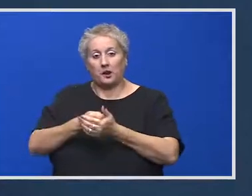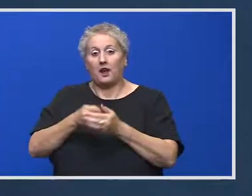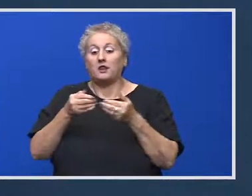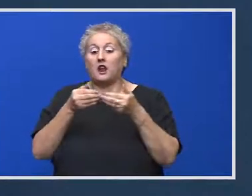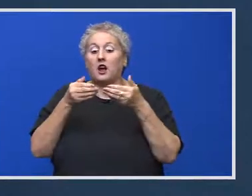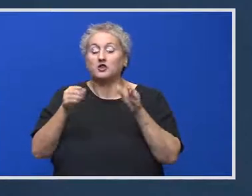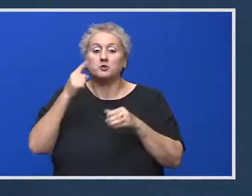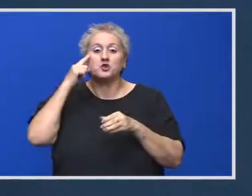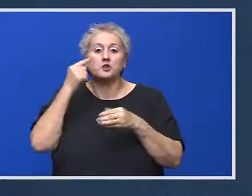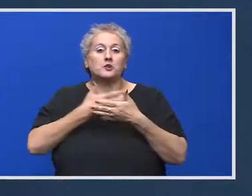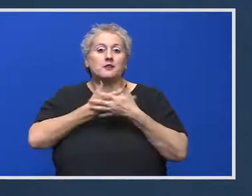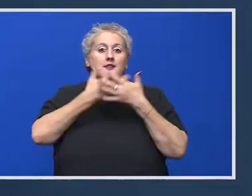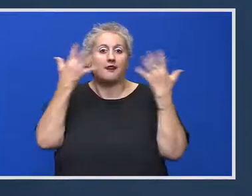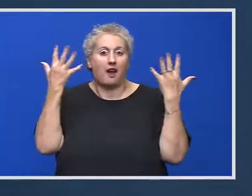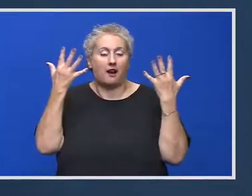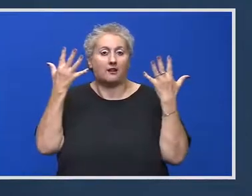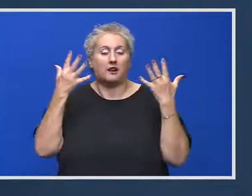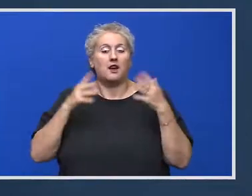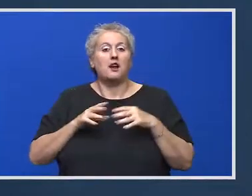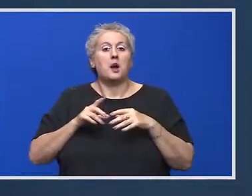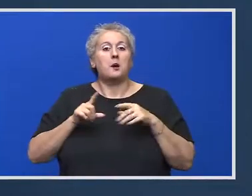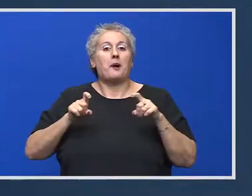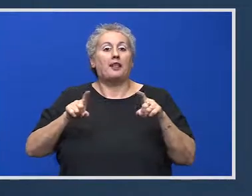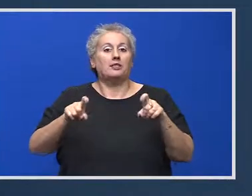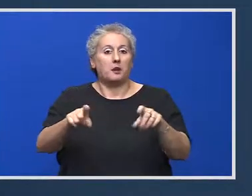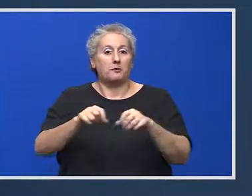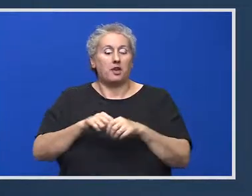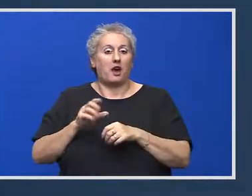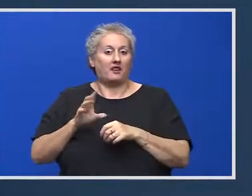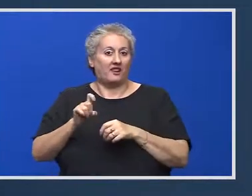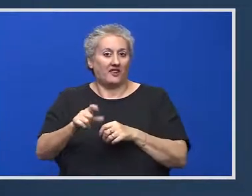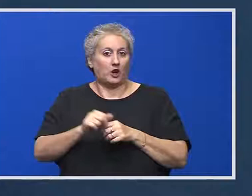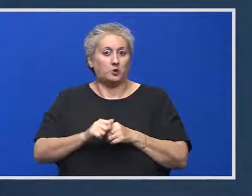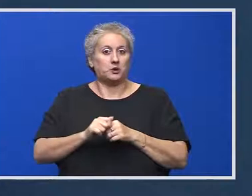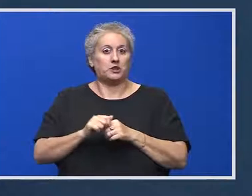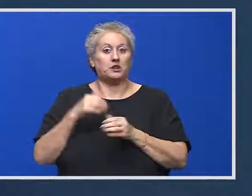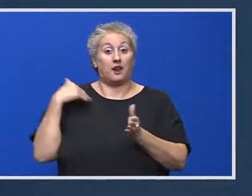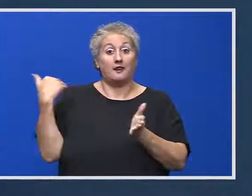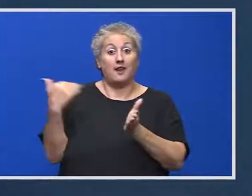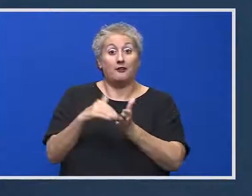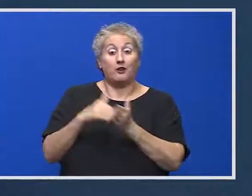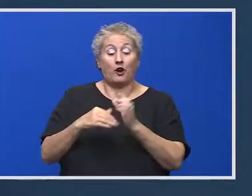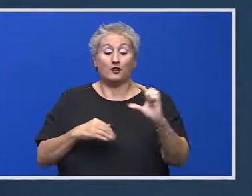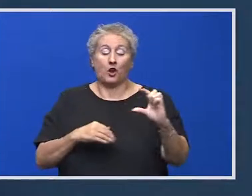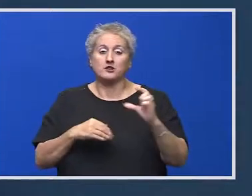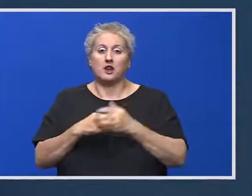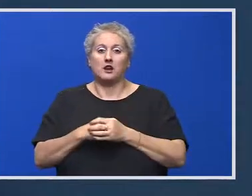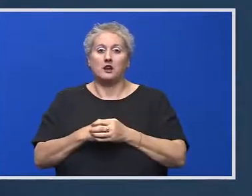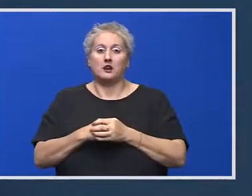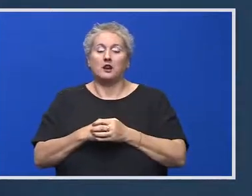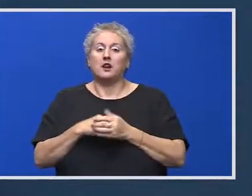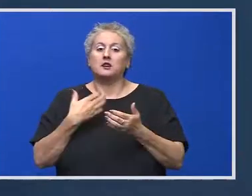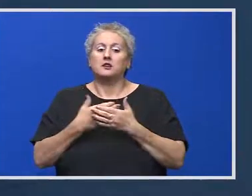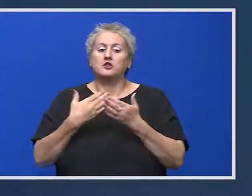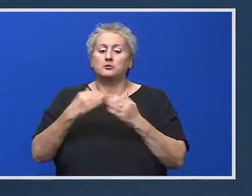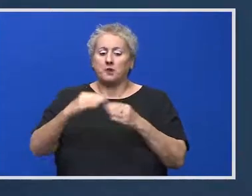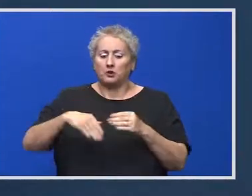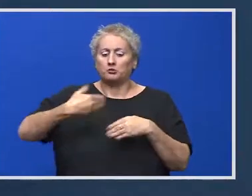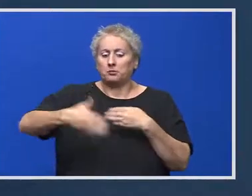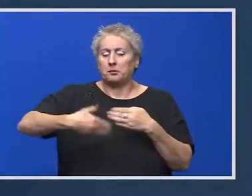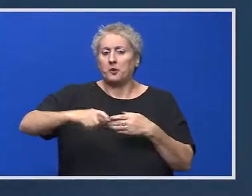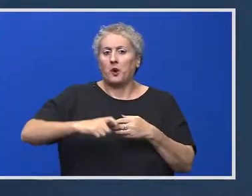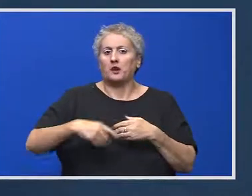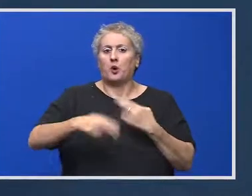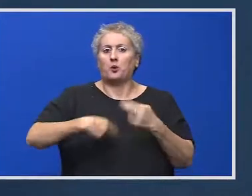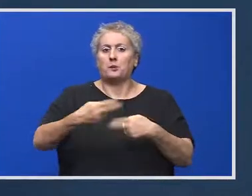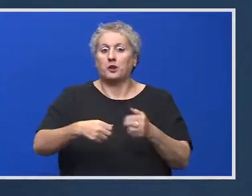la început s-a știut clar că pandemia poate nu trece în primul an și poate e nevoie de încă doze pe următorul an. Aceste doze sunt și pe anul viitor. Nu ne